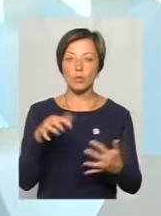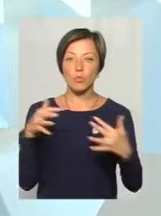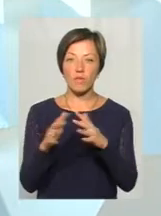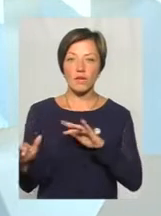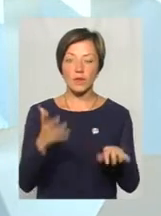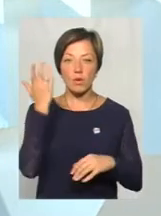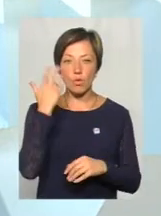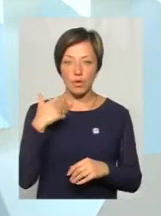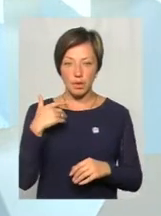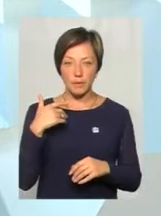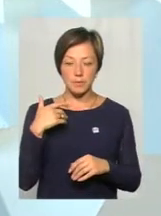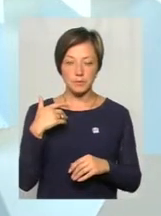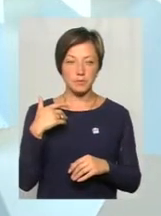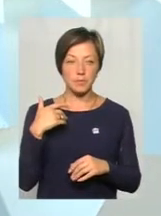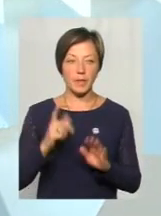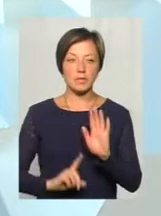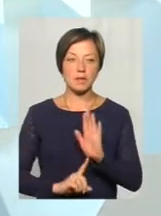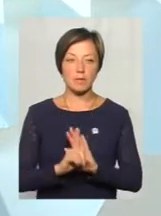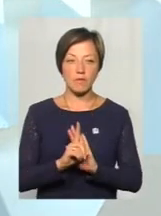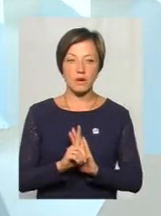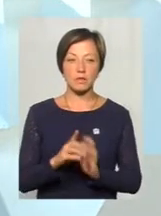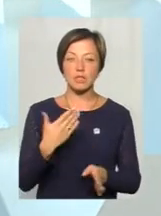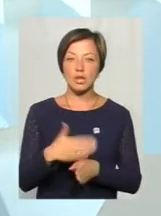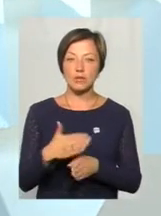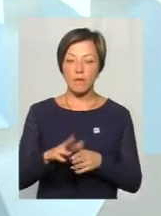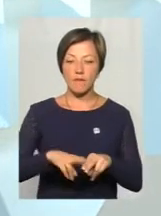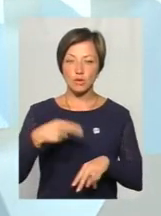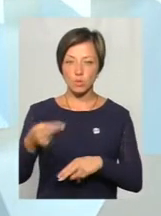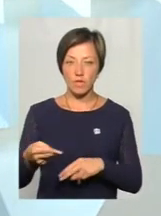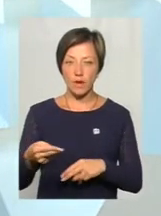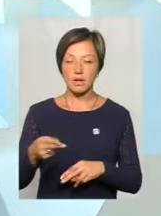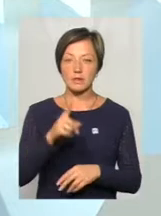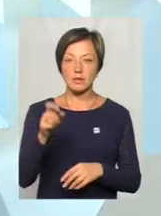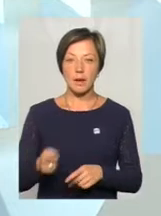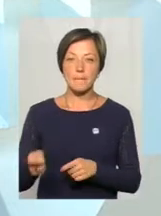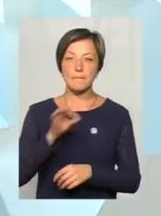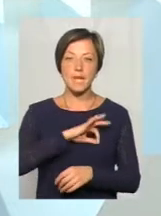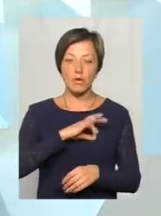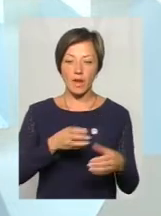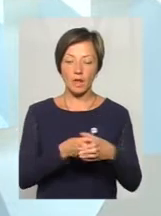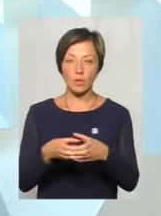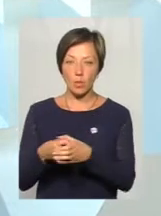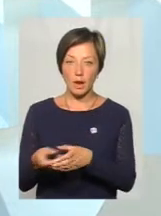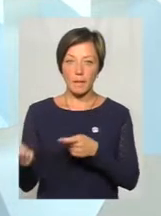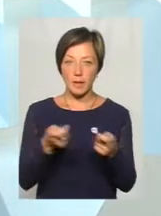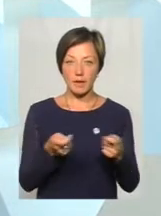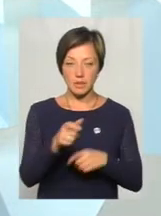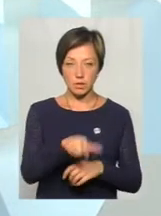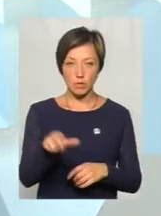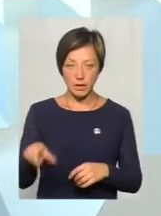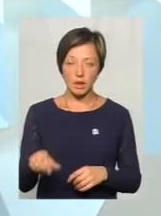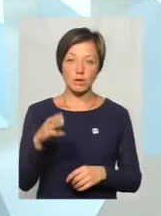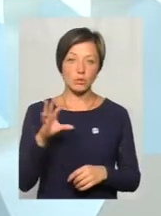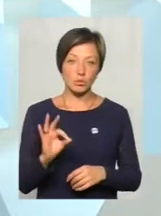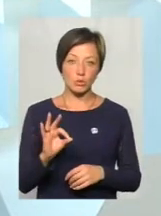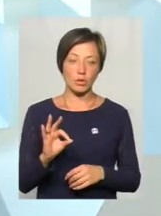моменту, коли ми запровадили часткове відшкодування перевізникам за пільговою категорією громадян, то